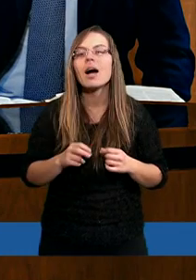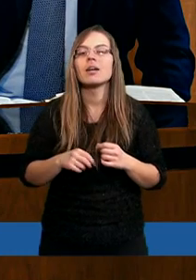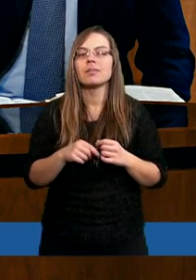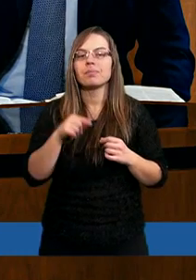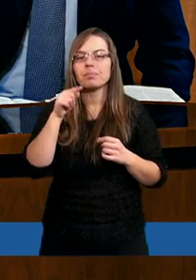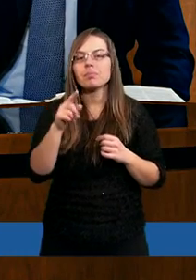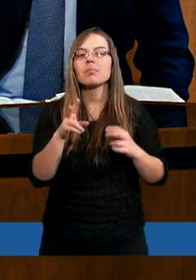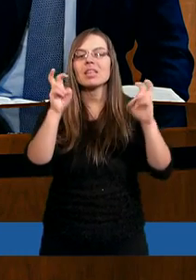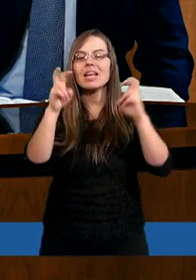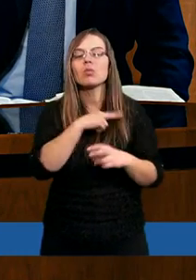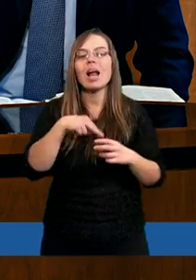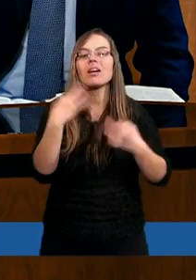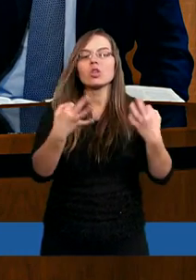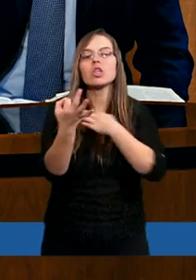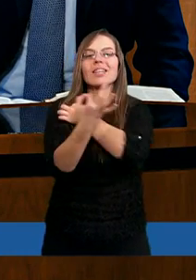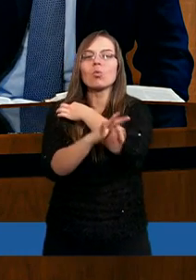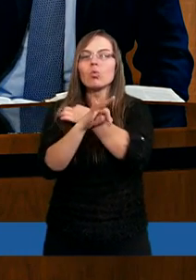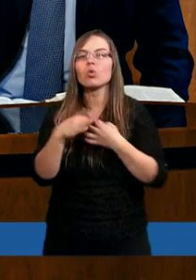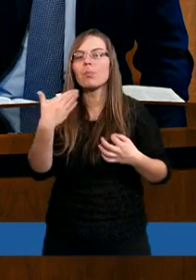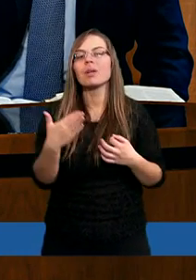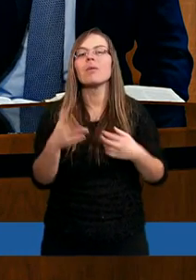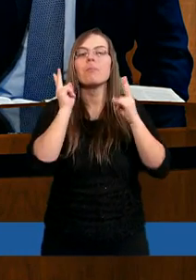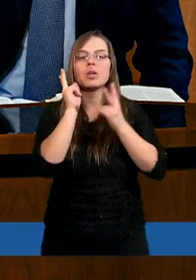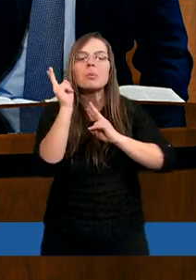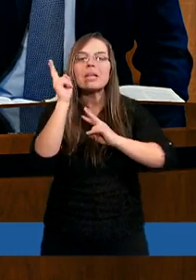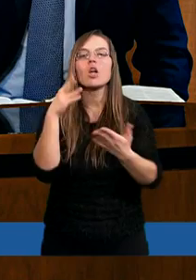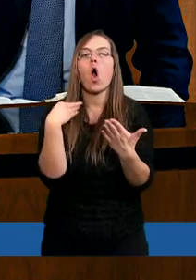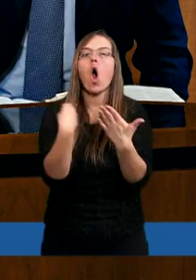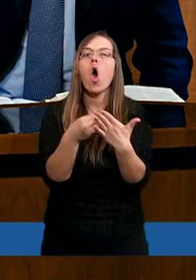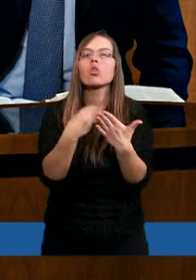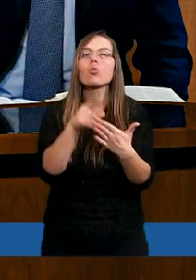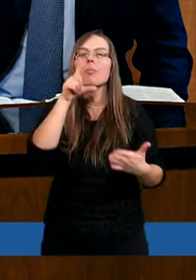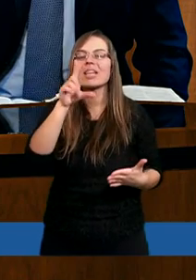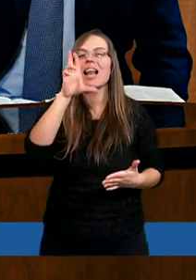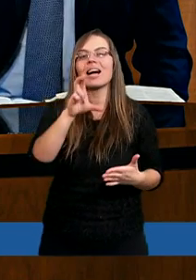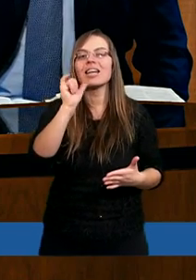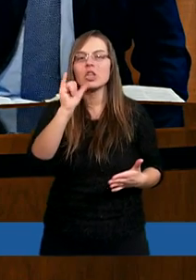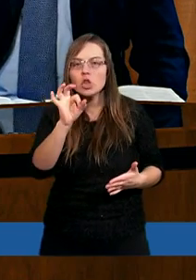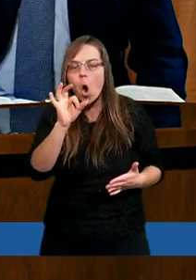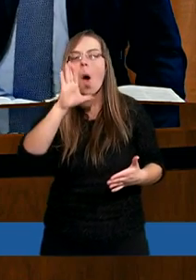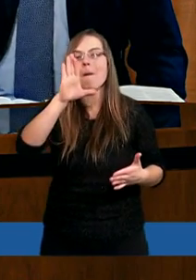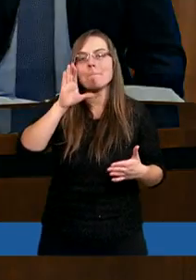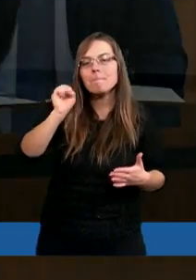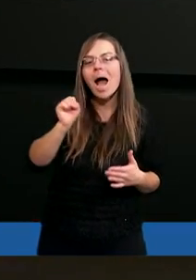Tak. Tytuł naszego dzisiejszego studium brzmi Odkupiciel Hioba.